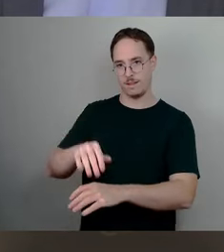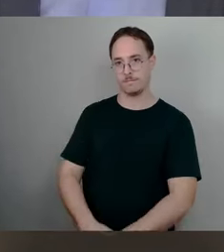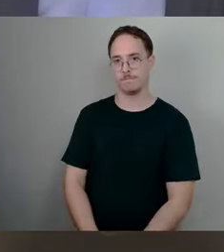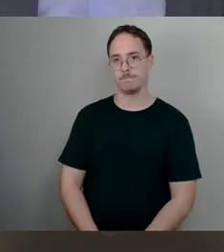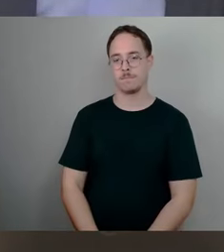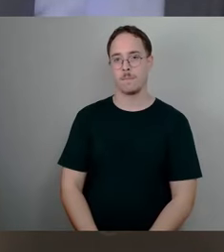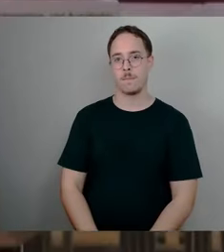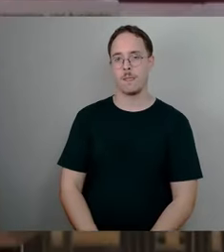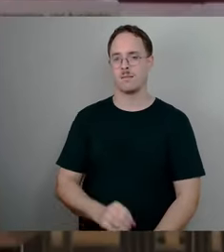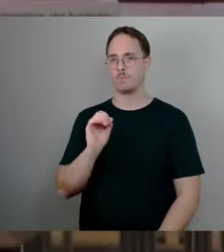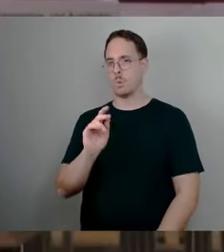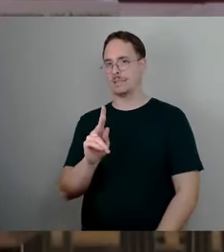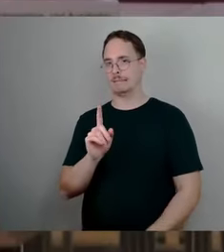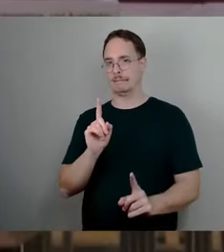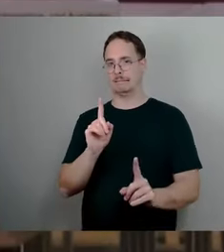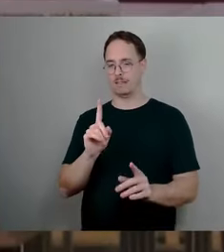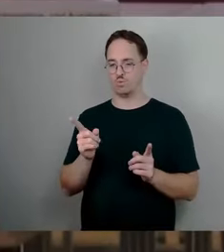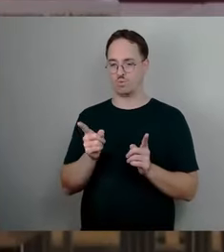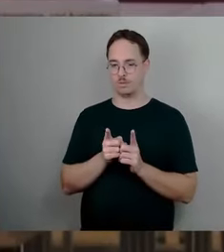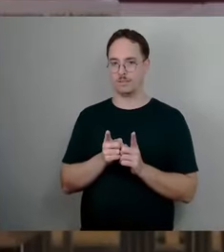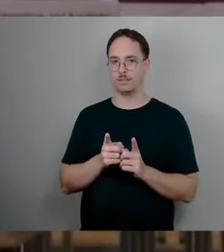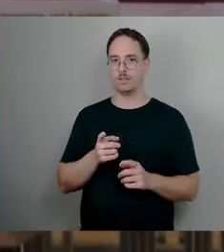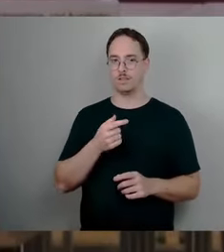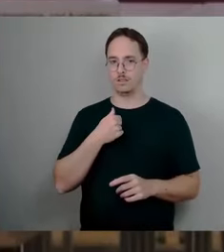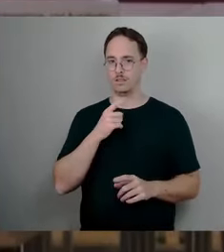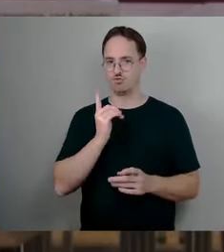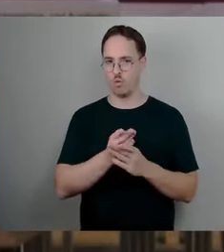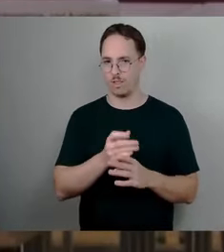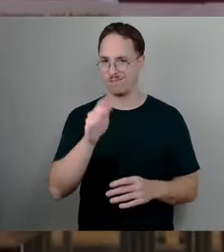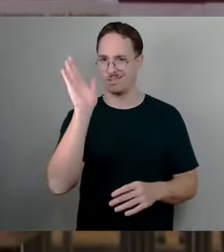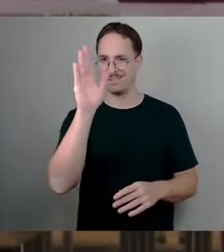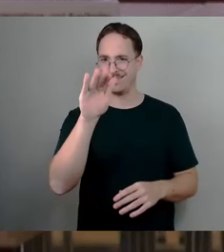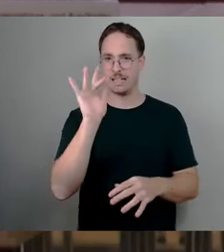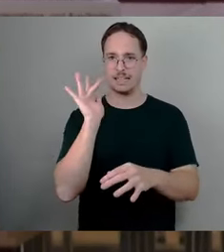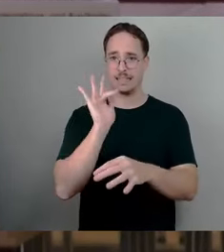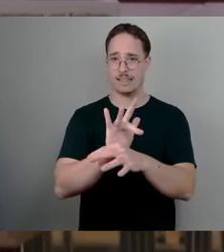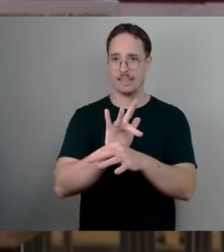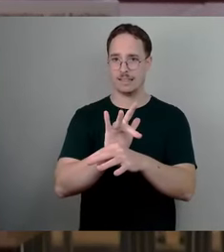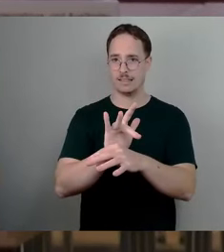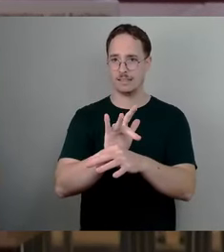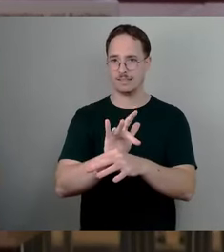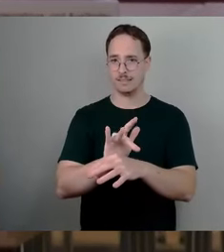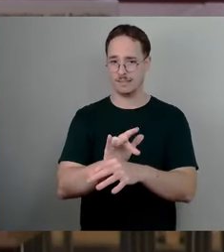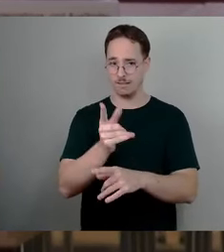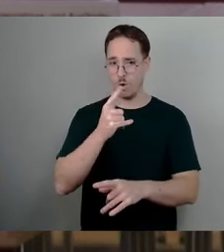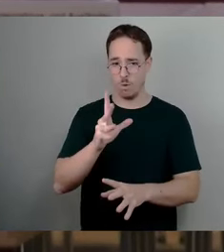kurze Rückfrage, meine Rüge haben Sie wohl vernommen und dürfte dann auch Teil der Aufarbeitung sein.